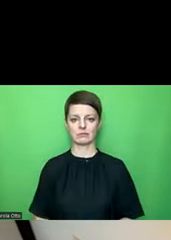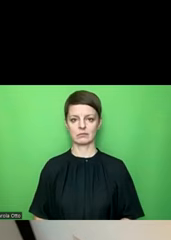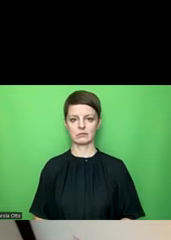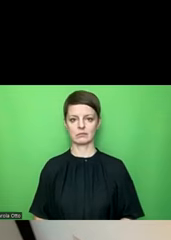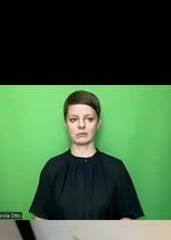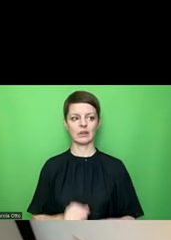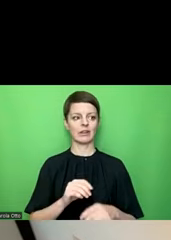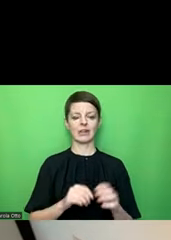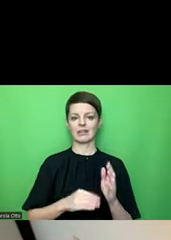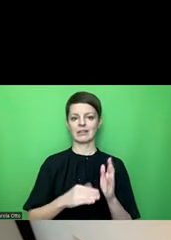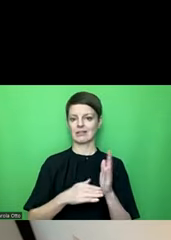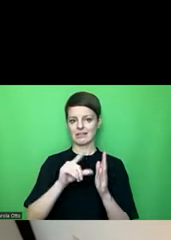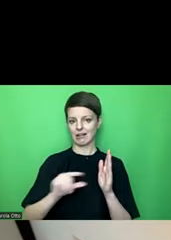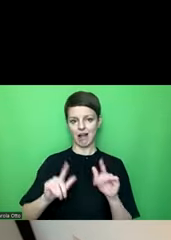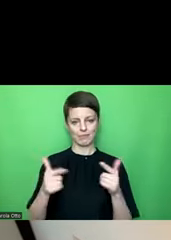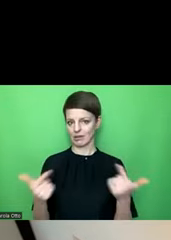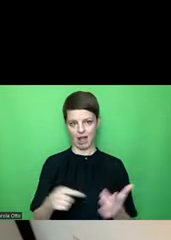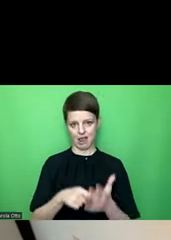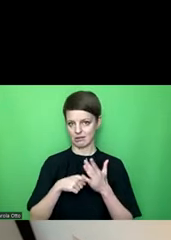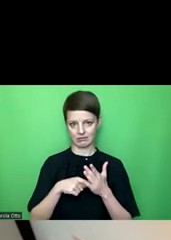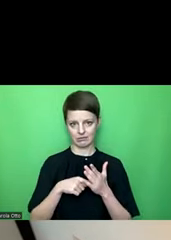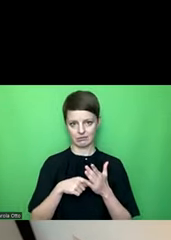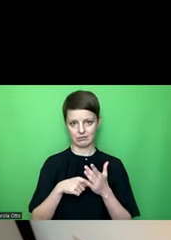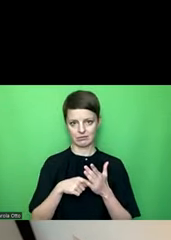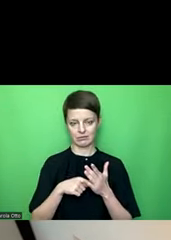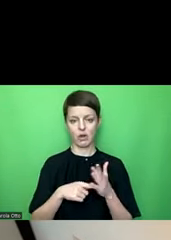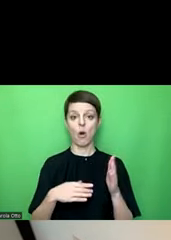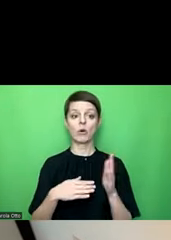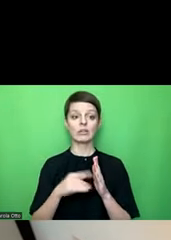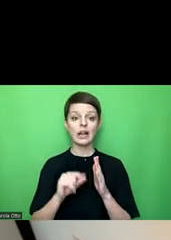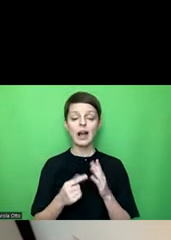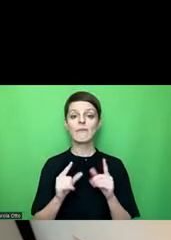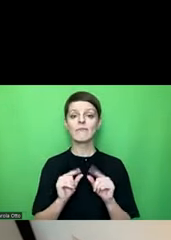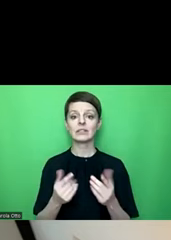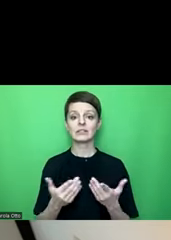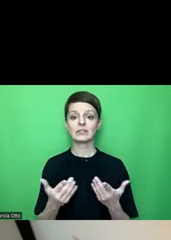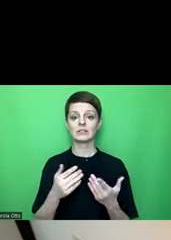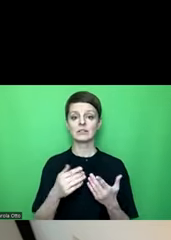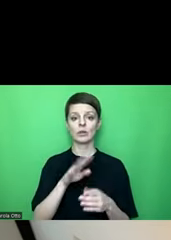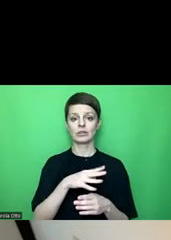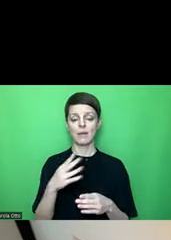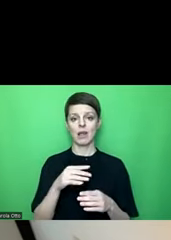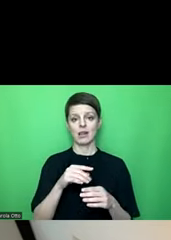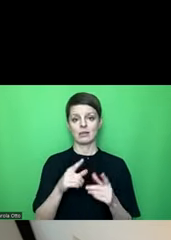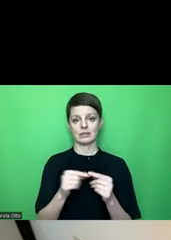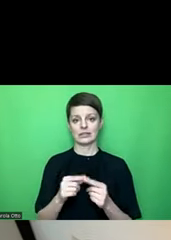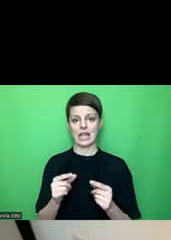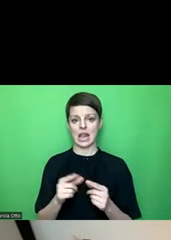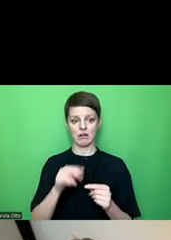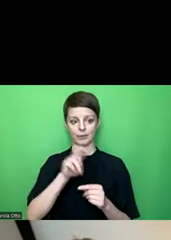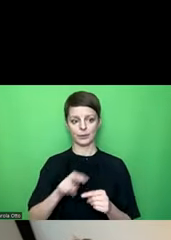Diagramm angesagt und das Diagramm ist, wenn ich jetzt einfach durch die Tabellenzellen durchgehe, quasi unsichtbar.